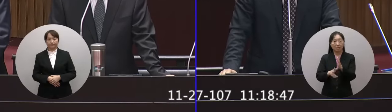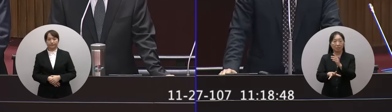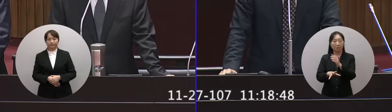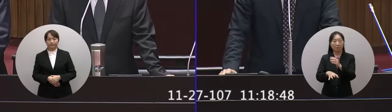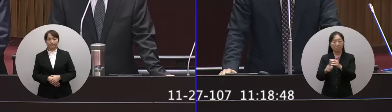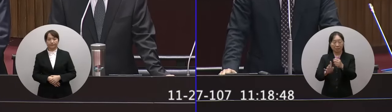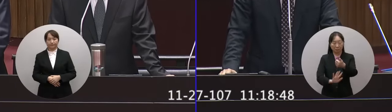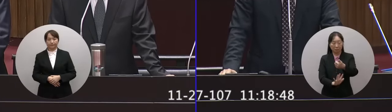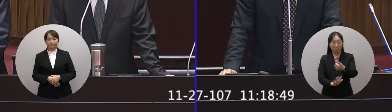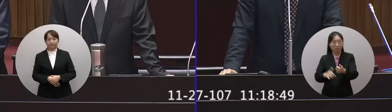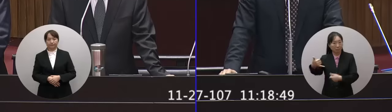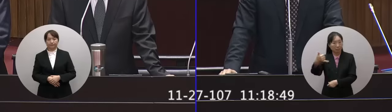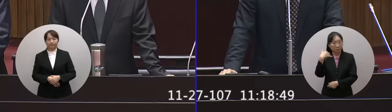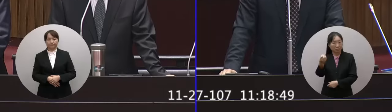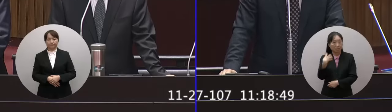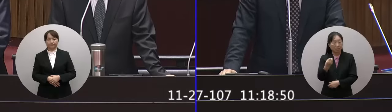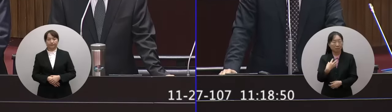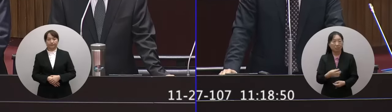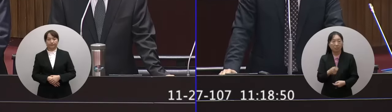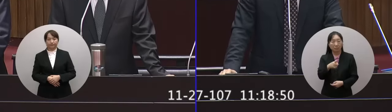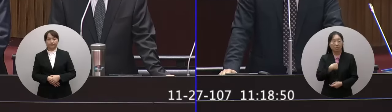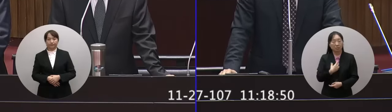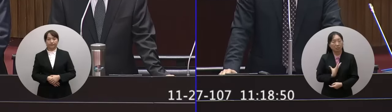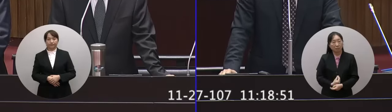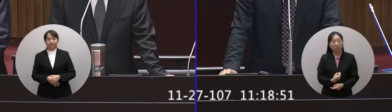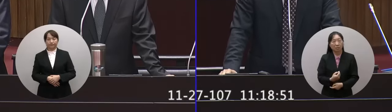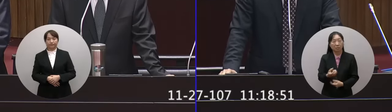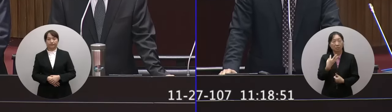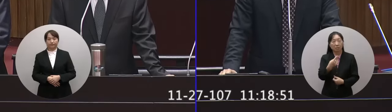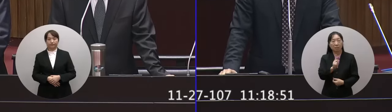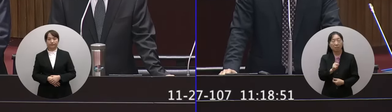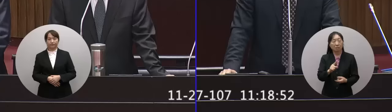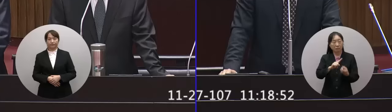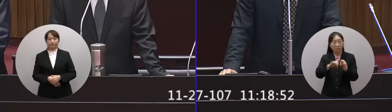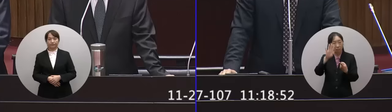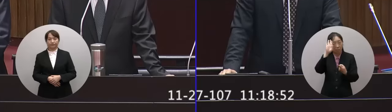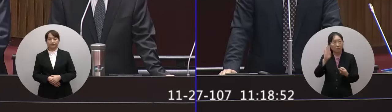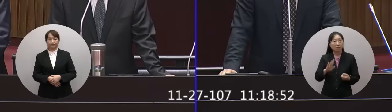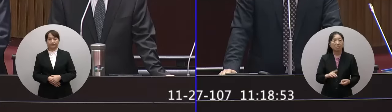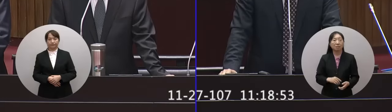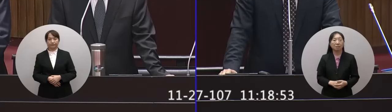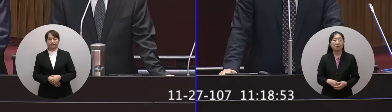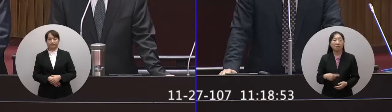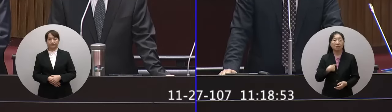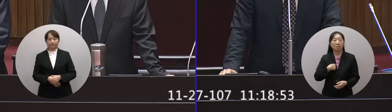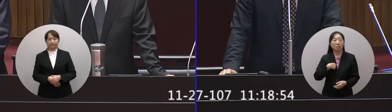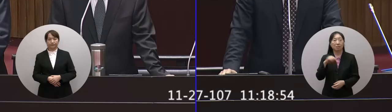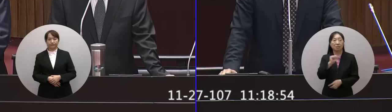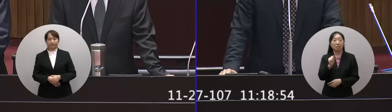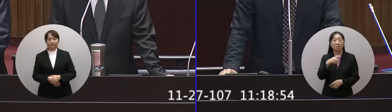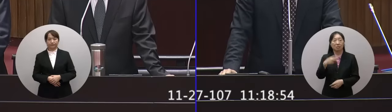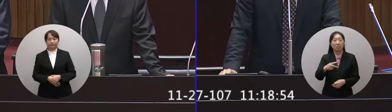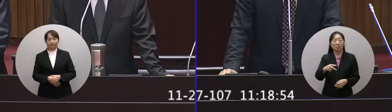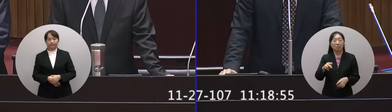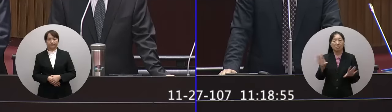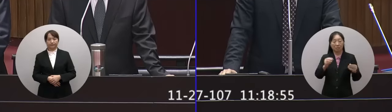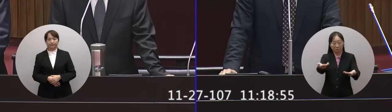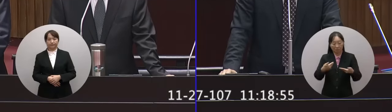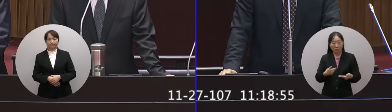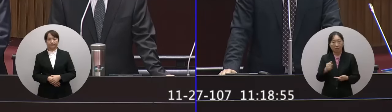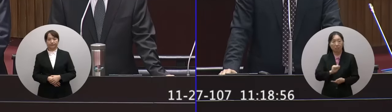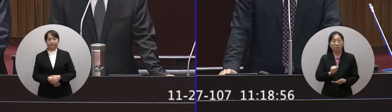訊息我很難過他們跟我說黃委員對不起我們不能再提供給你任何訊息